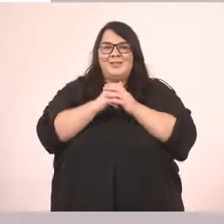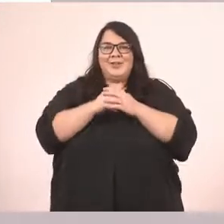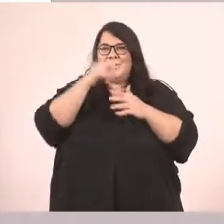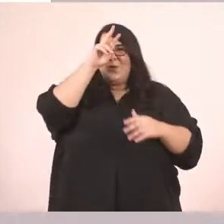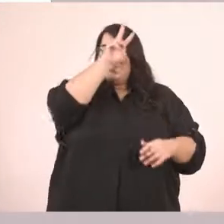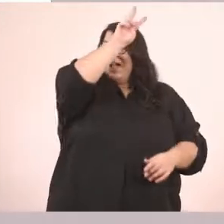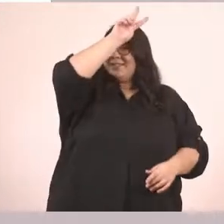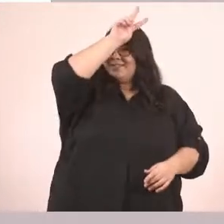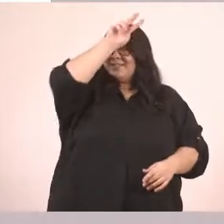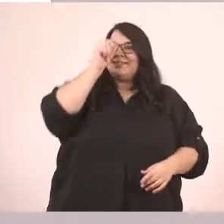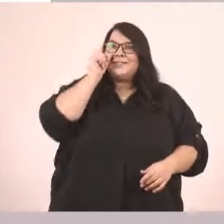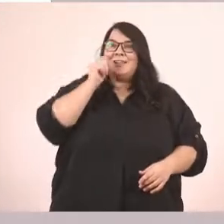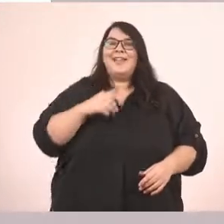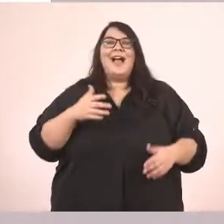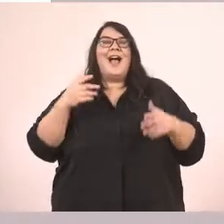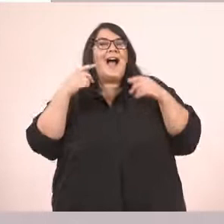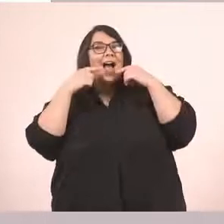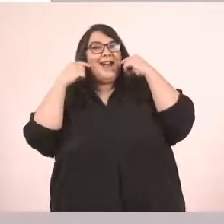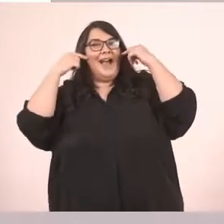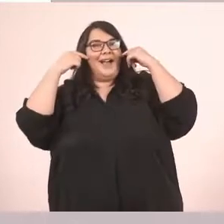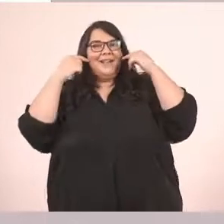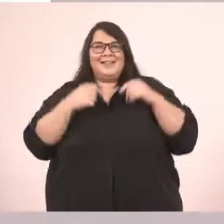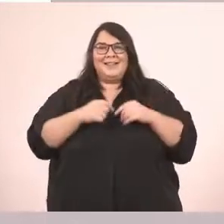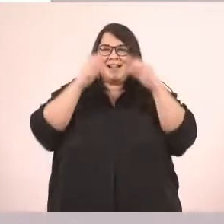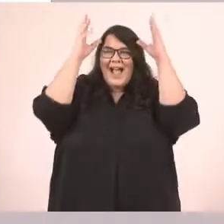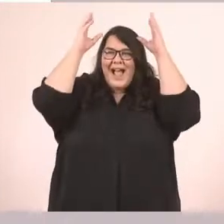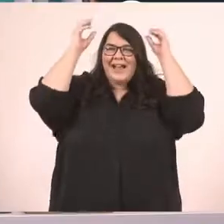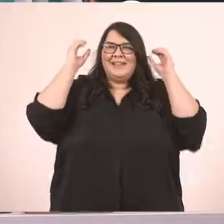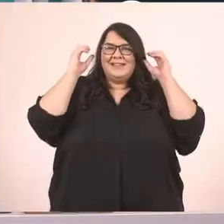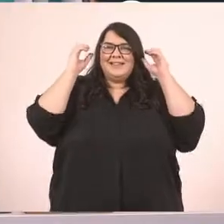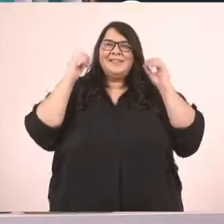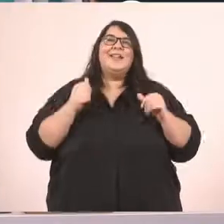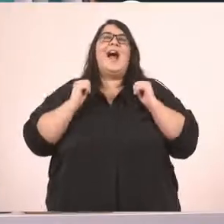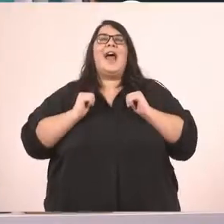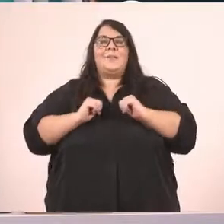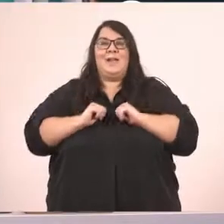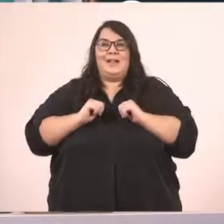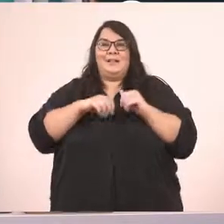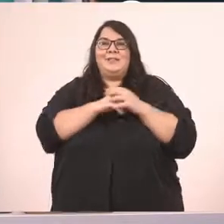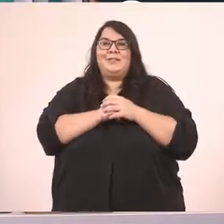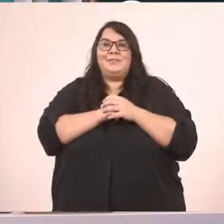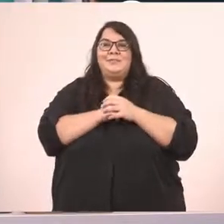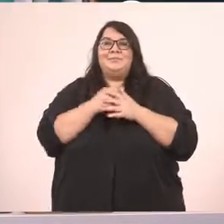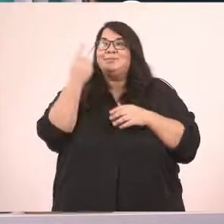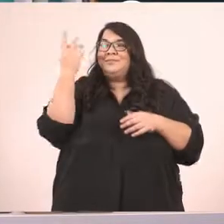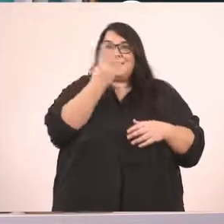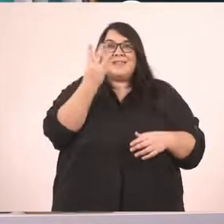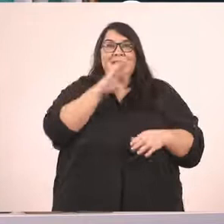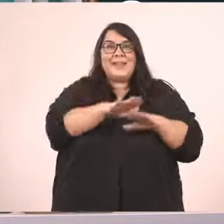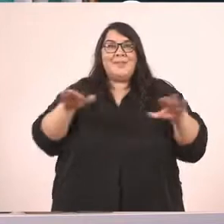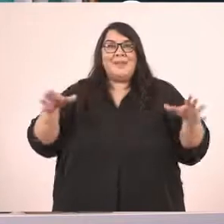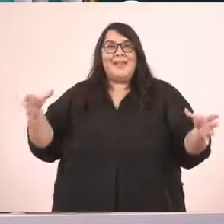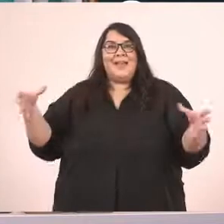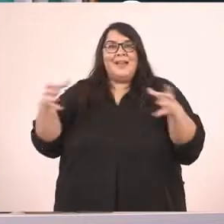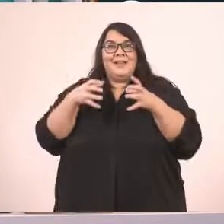Λουκάς, η Χαρά, η Γαλήνη και ο Αρμπέν. Η Γαλήνη, η Χαρά, ο Λουκάς και ο Αρμπέν